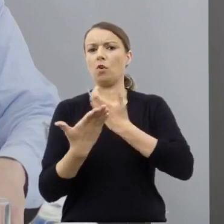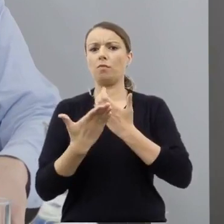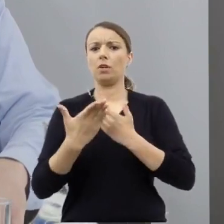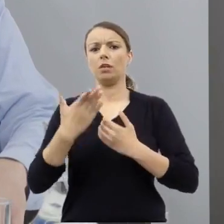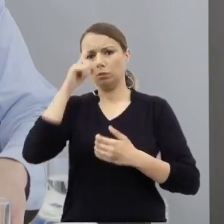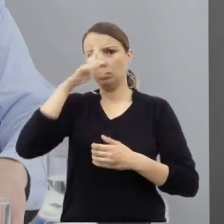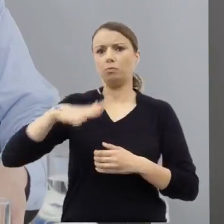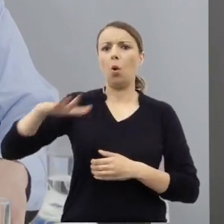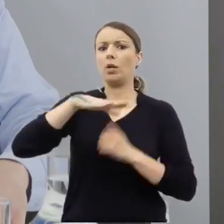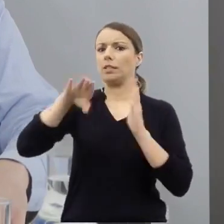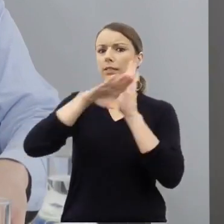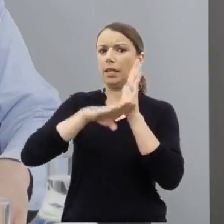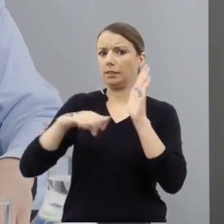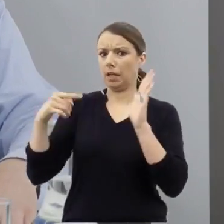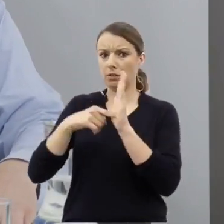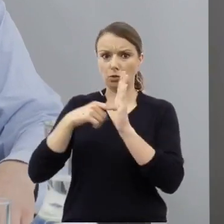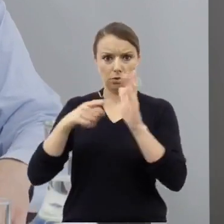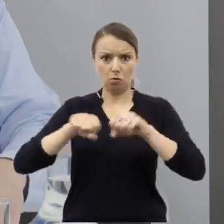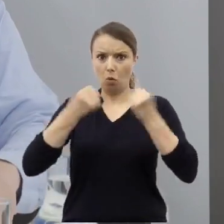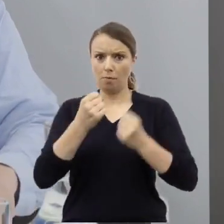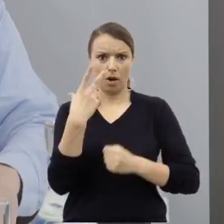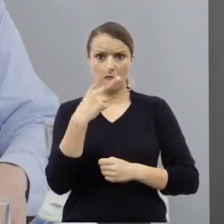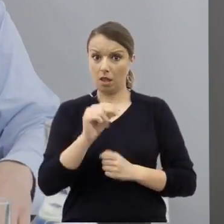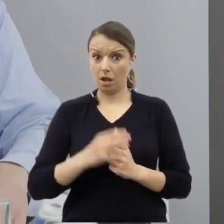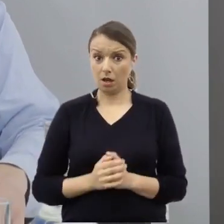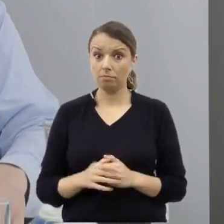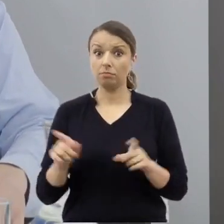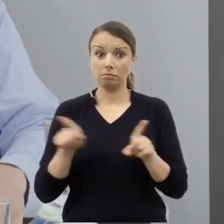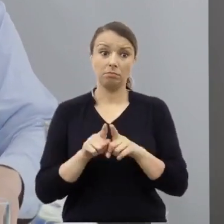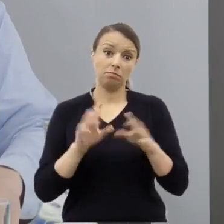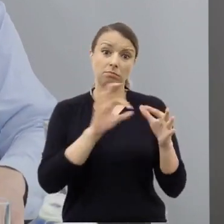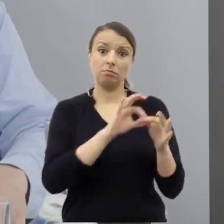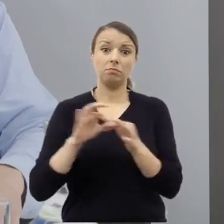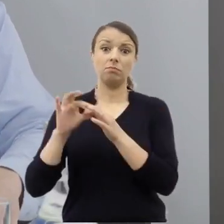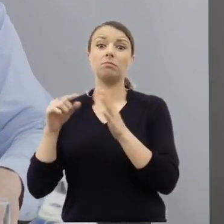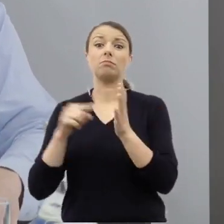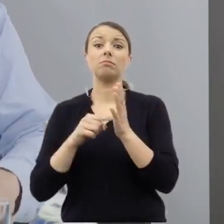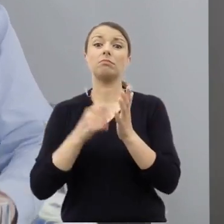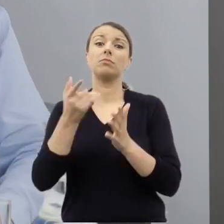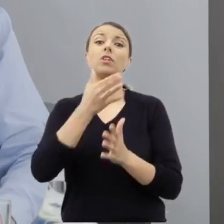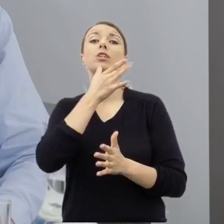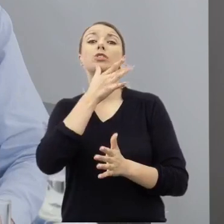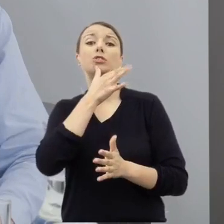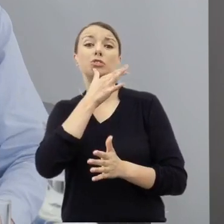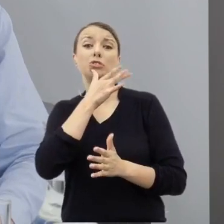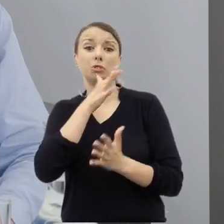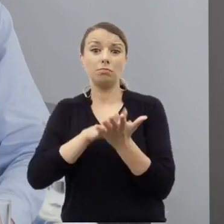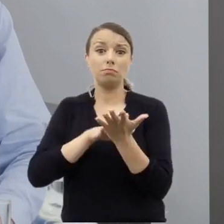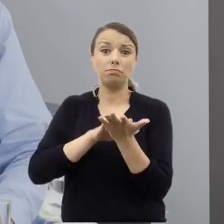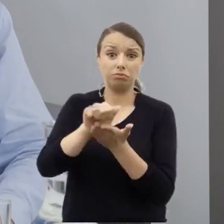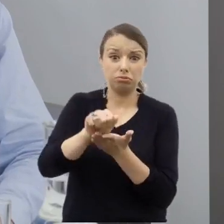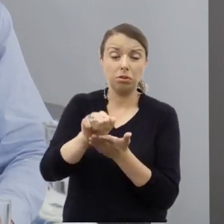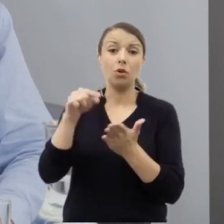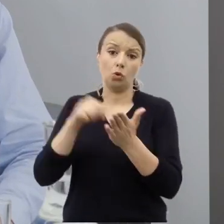W konsekwencji Holokaustu zdawało się, że życie żydowskie straciło zupełnie swoją wartość i bardzo